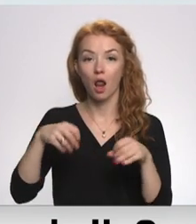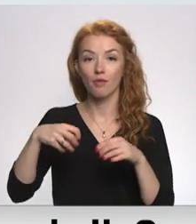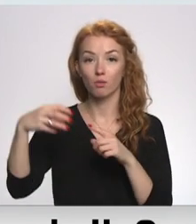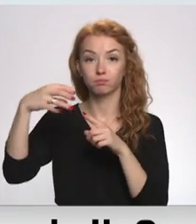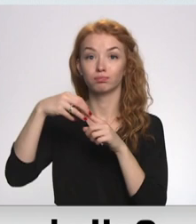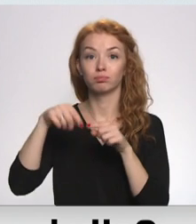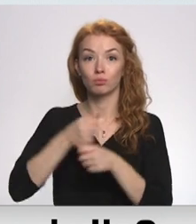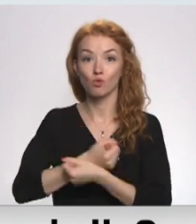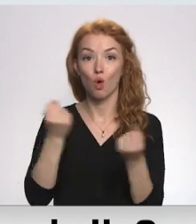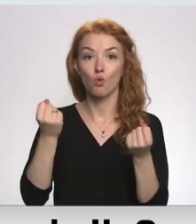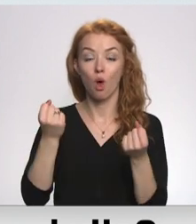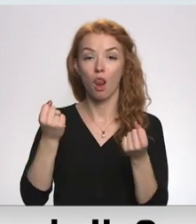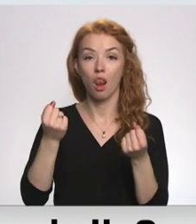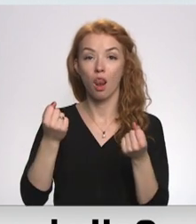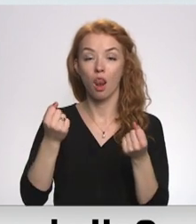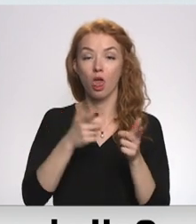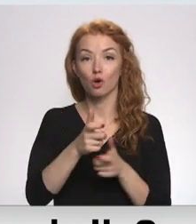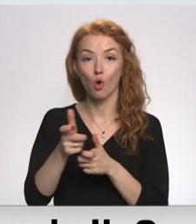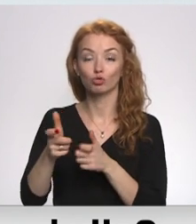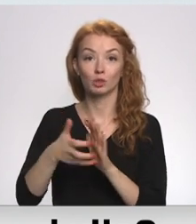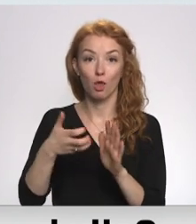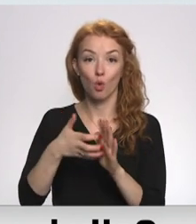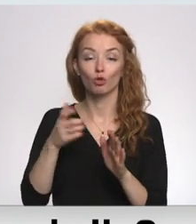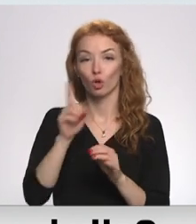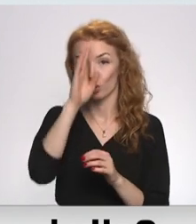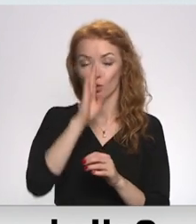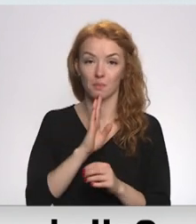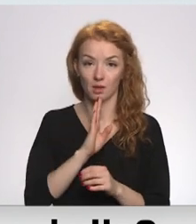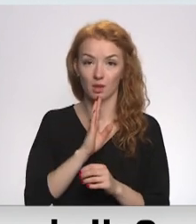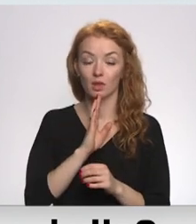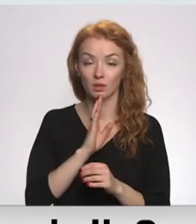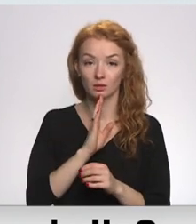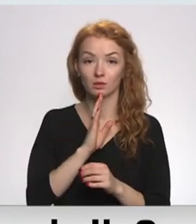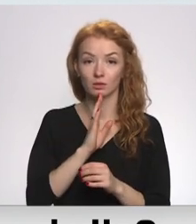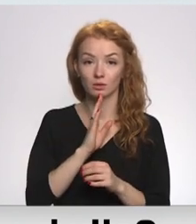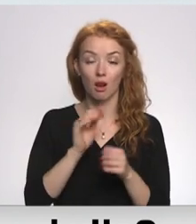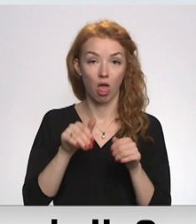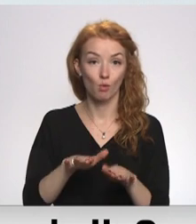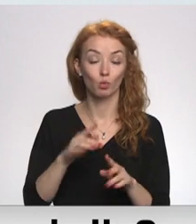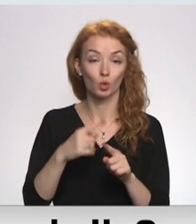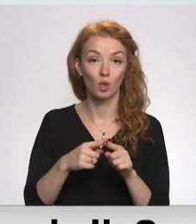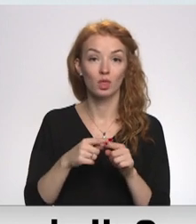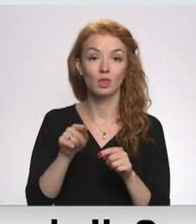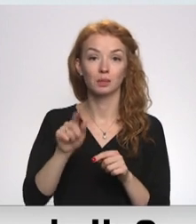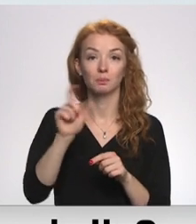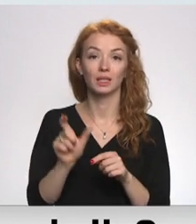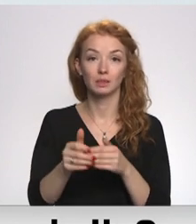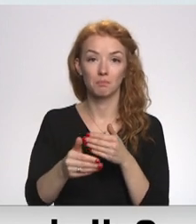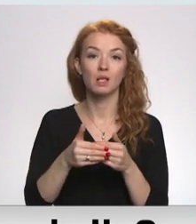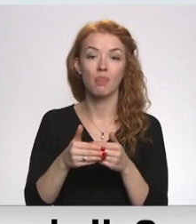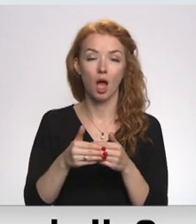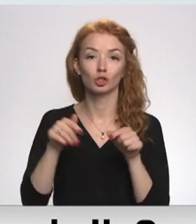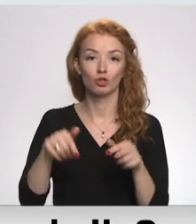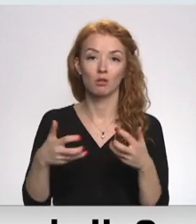galdā ļoti nopietni apsvērts. No Kremlis puses. Tas pirklis visdrīzāk pienāk šī kara